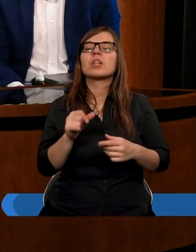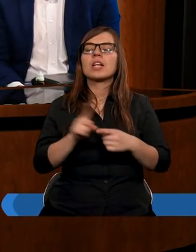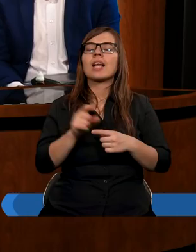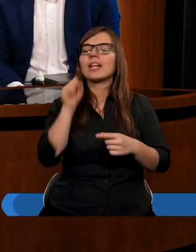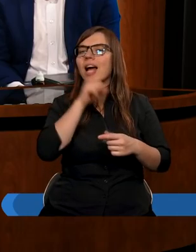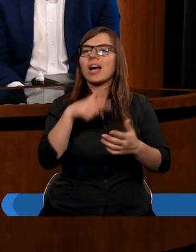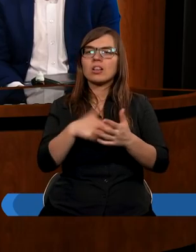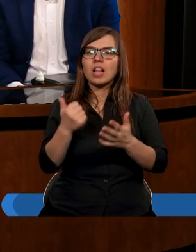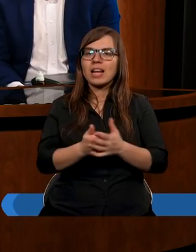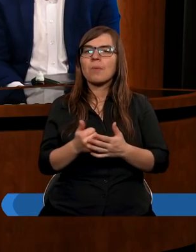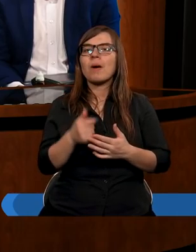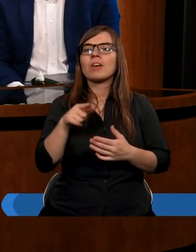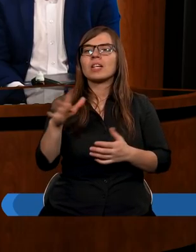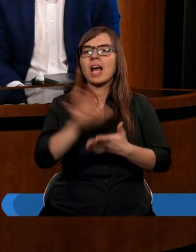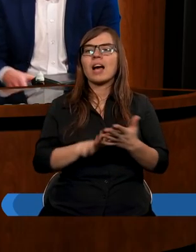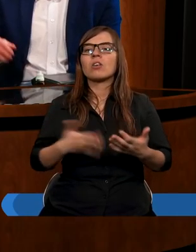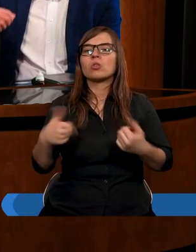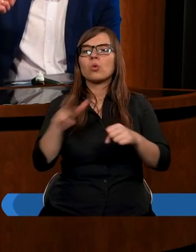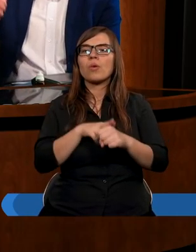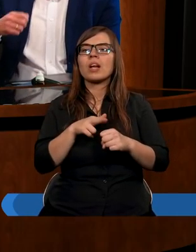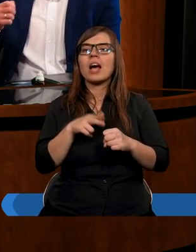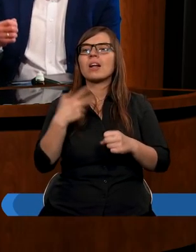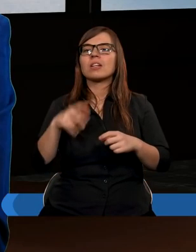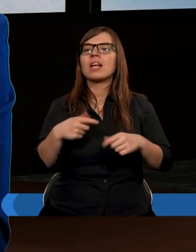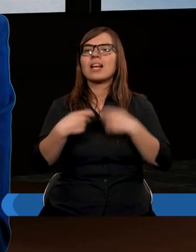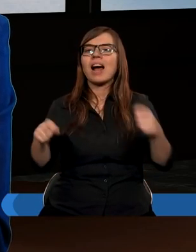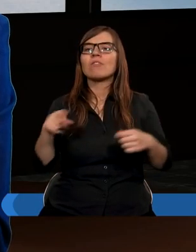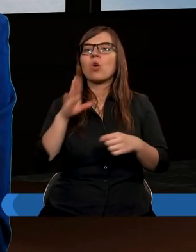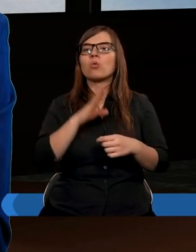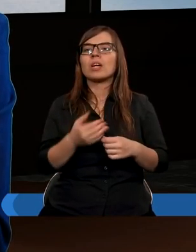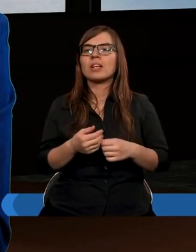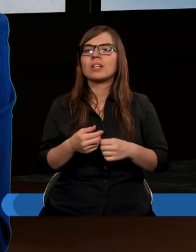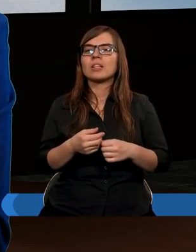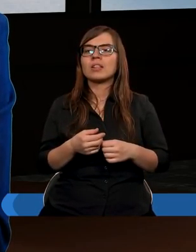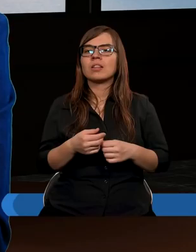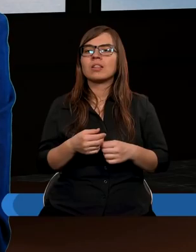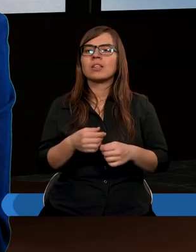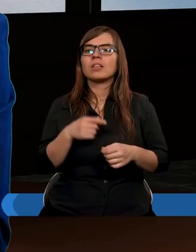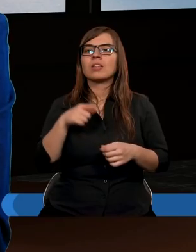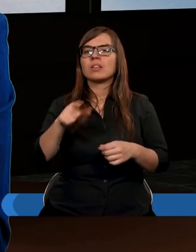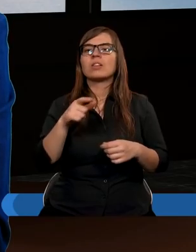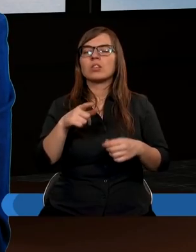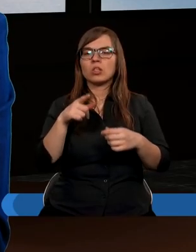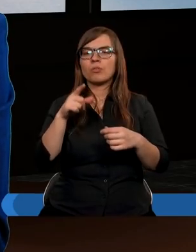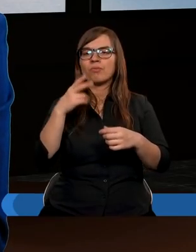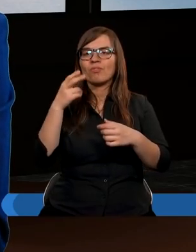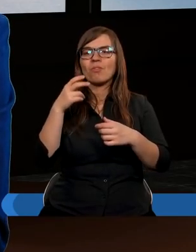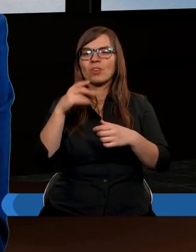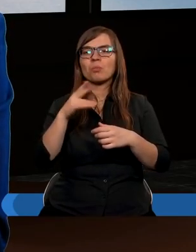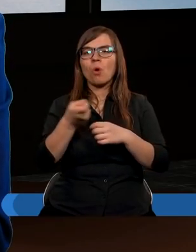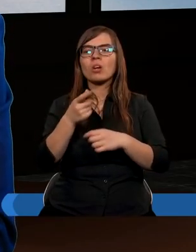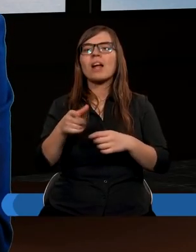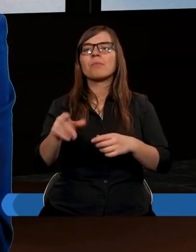starotestamentowy tekst mówiąc o tym, że nie zawiążesz buzi wołowi mucącemu i on to